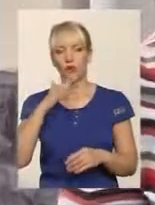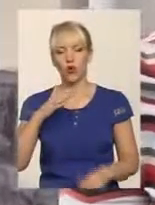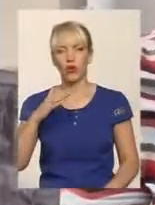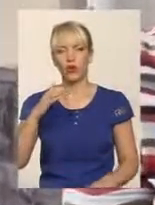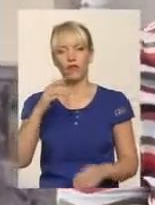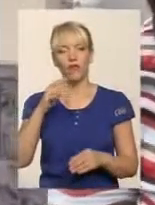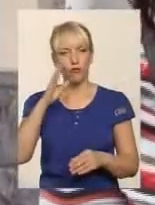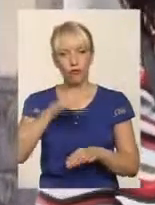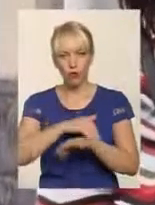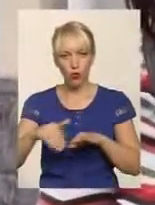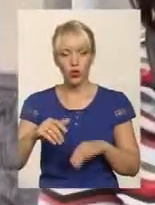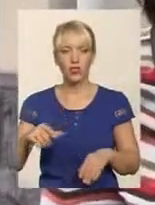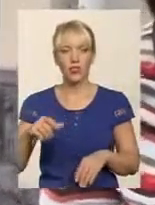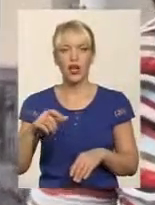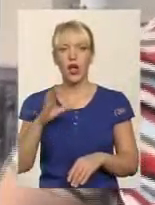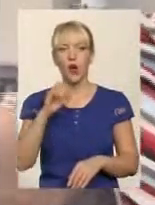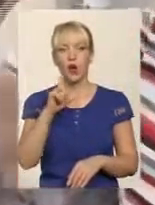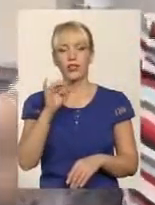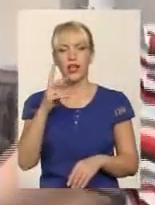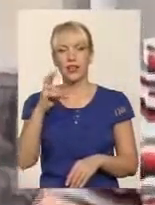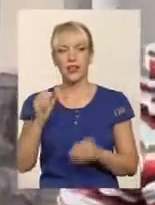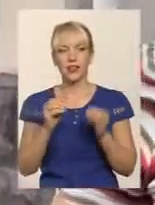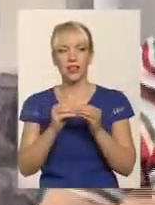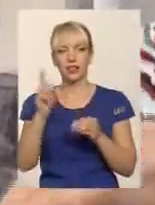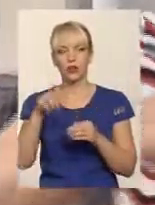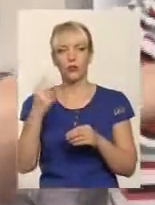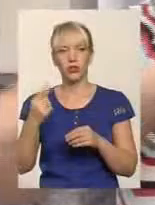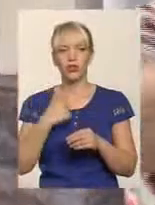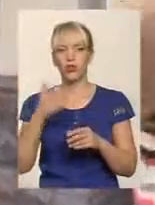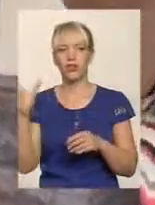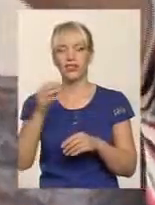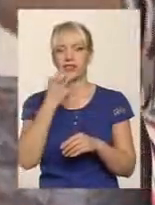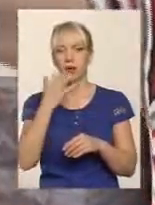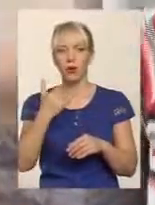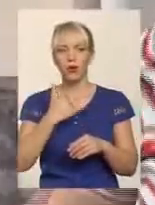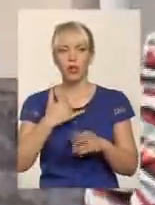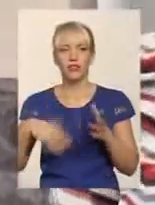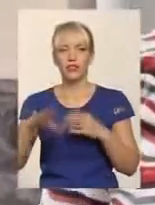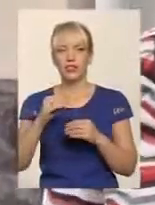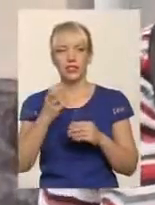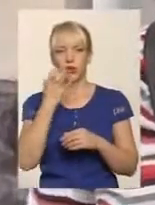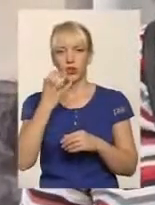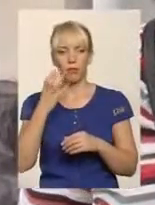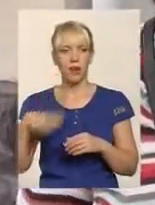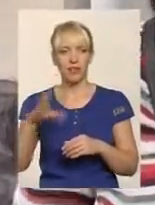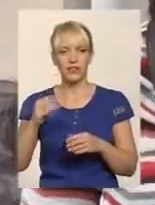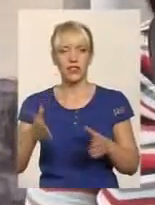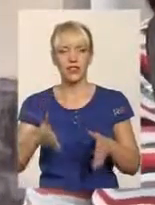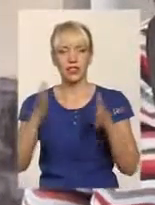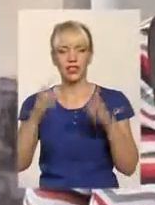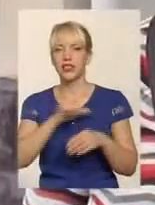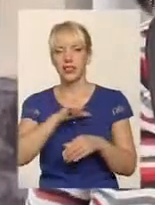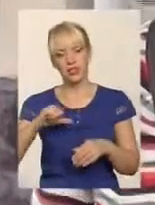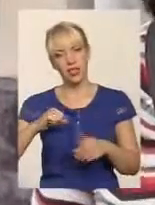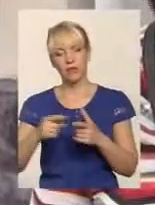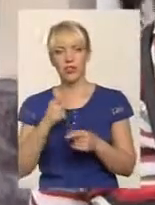Озерна, 10 дроб 1 В. Нас всі там утепляються. Зайдете в двір, всі утепляються. Самі утепляються